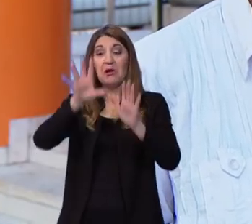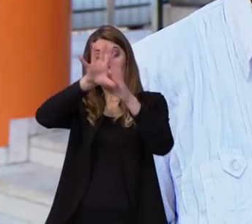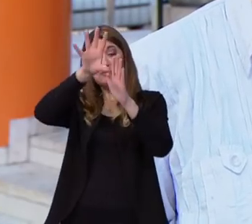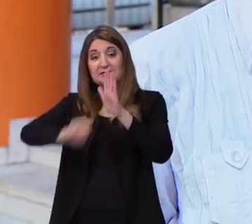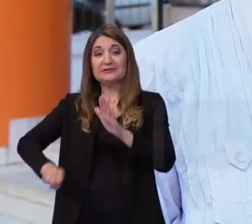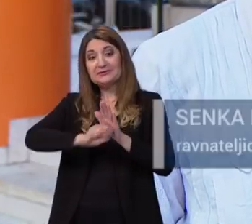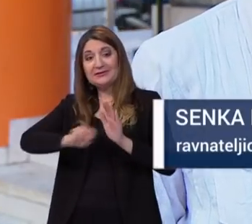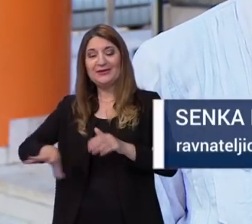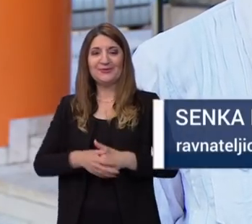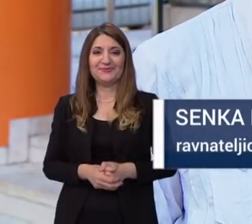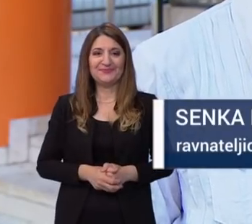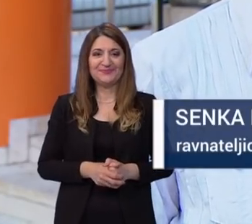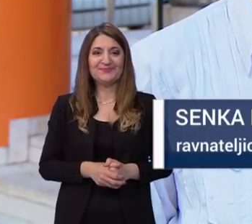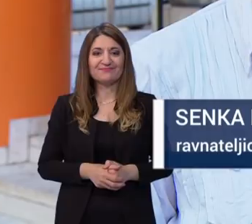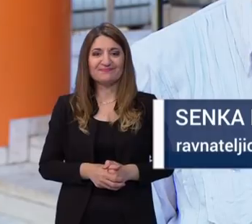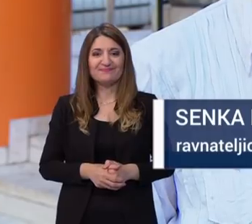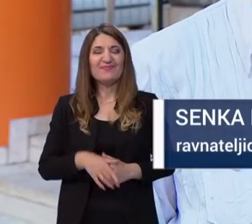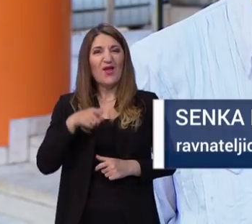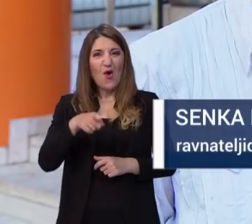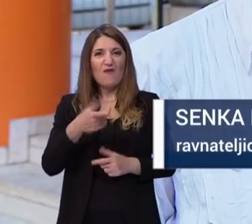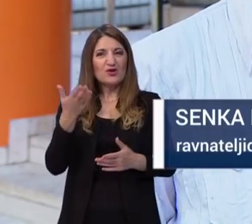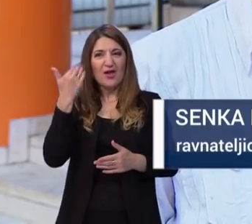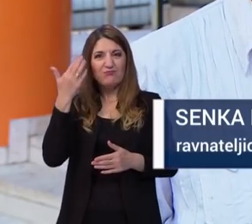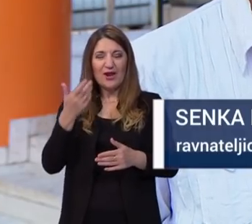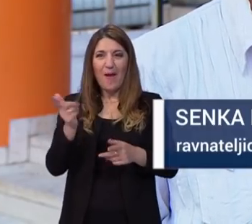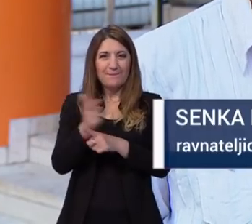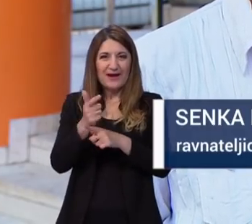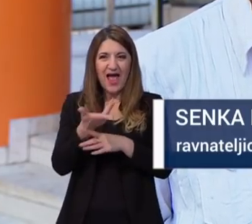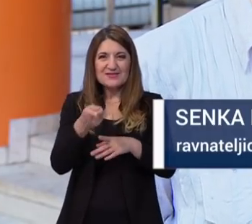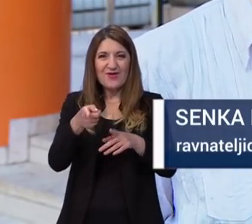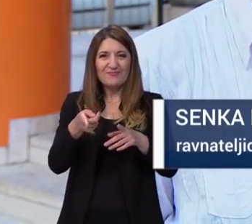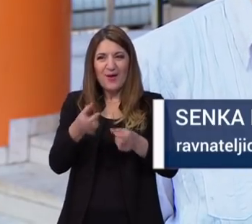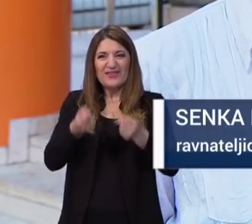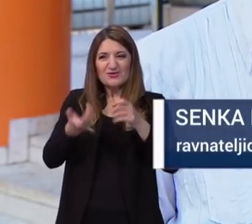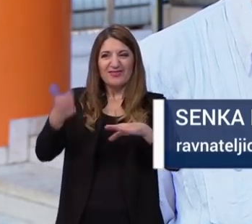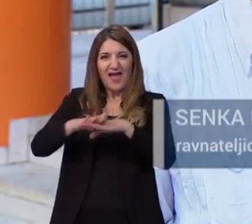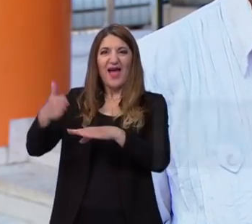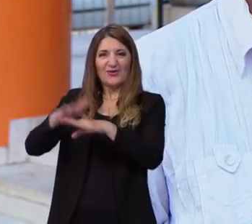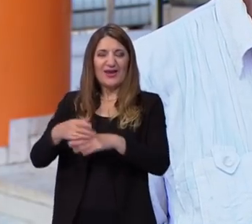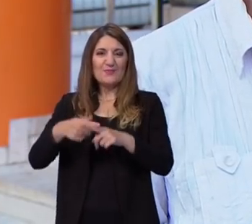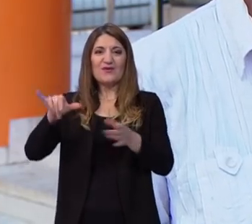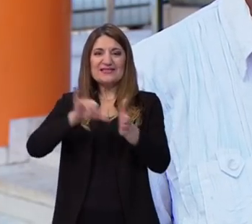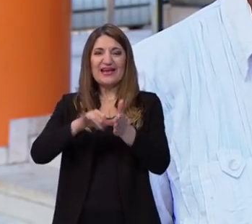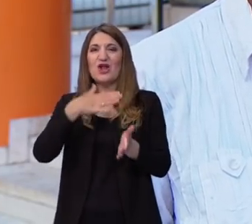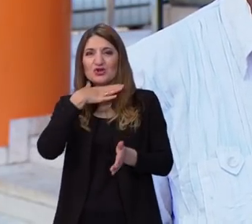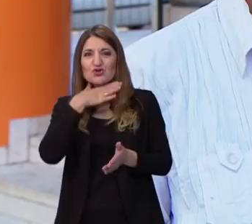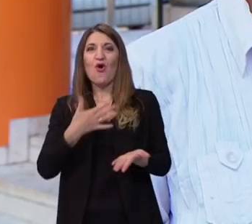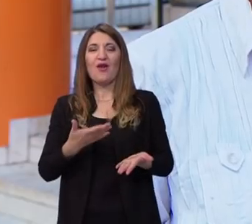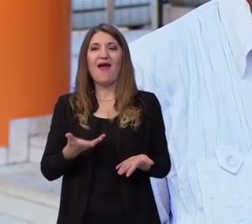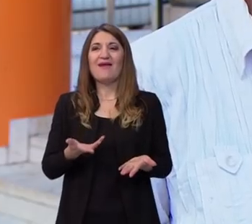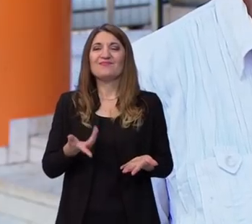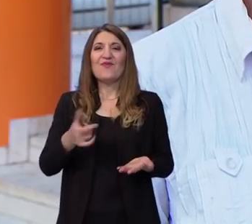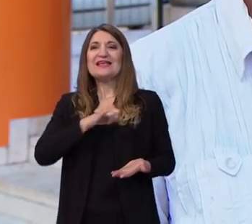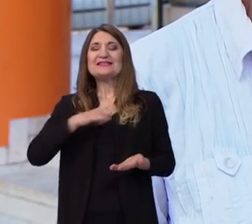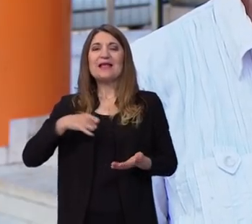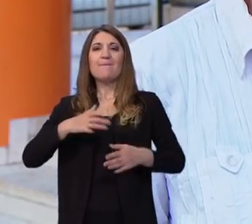biti pokrpati rupe koje su nastale u znanju, zato što se radi o srednjoj školi i samo motivacija kod